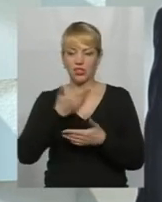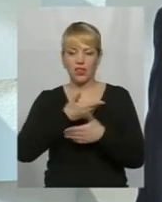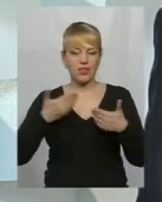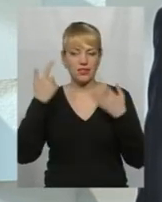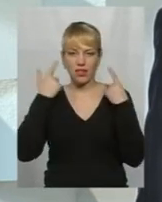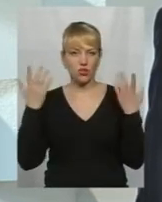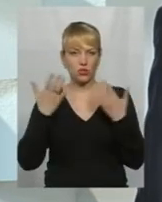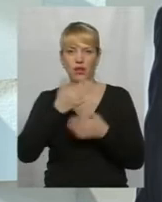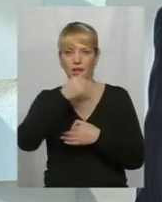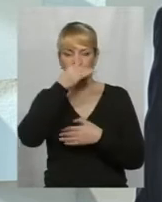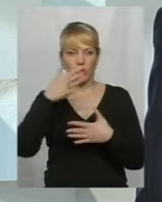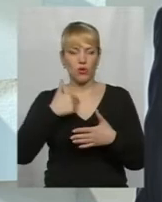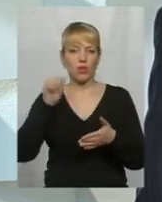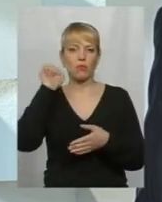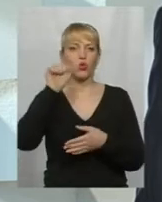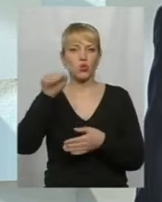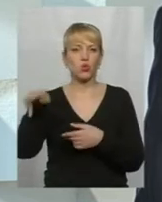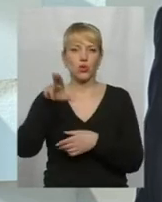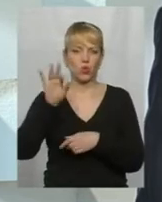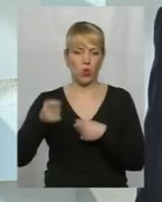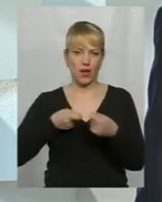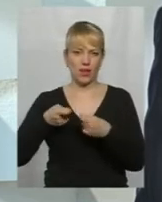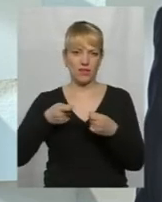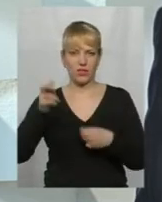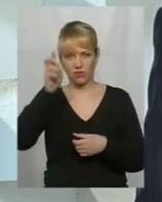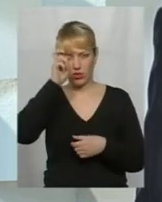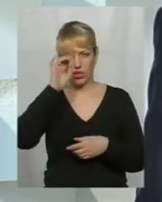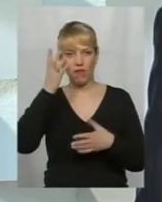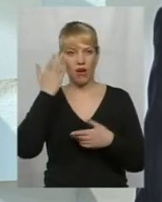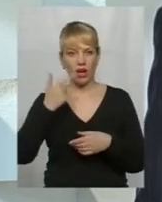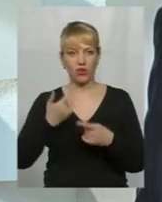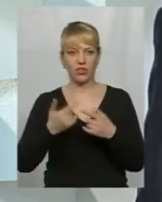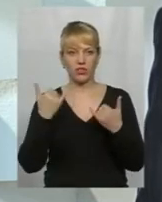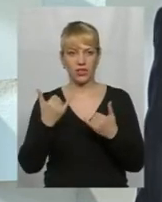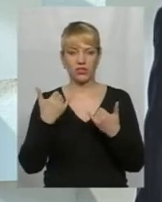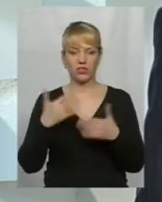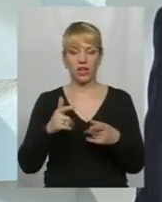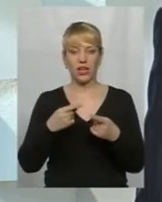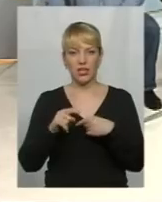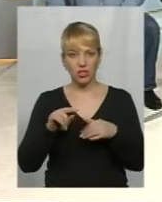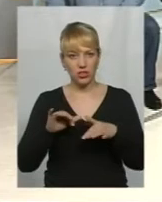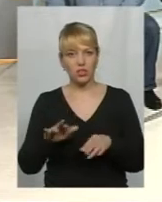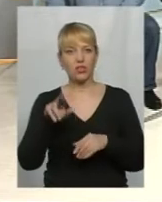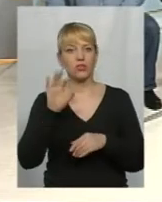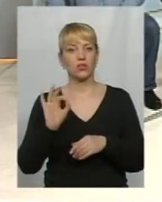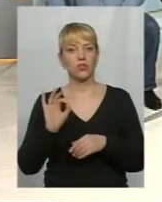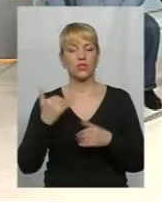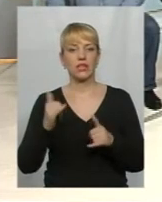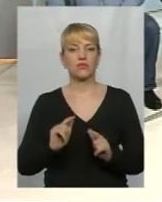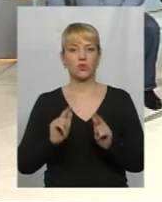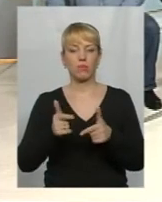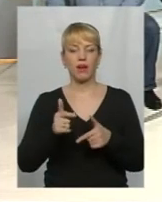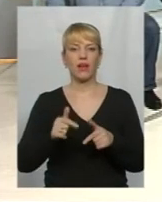достукатися до керівництва держави. А коли сьогодні пішли радикальні дії, сьогодні вступає в дію